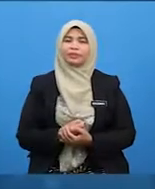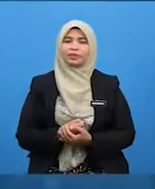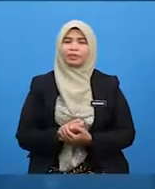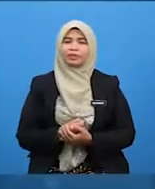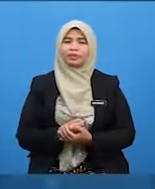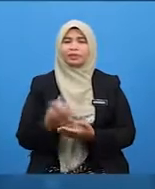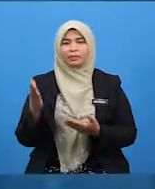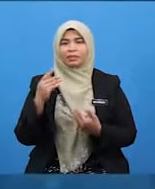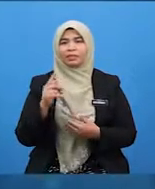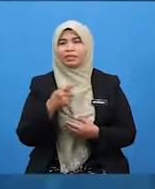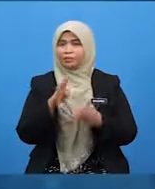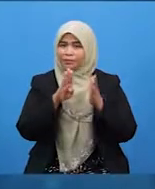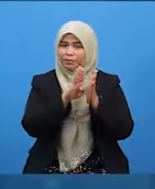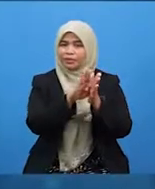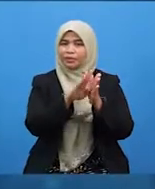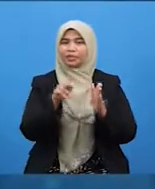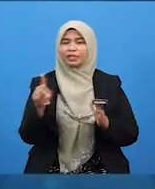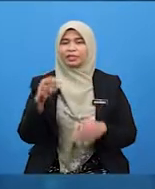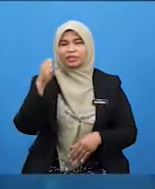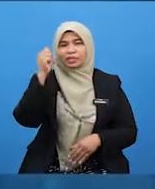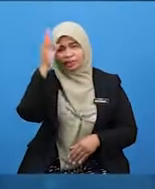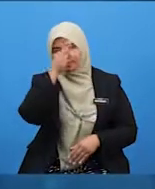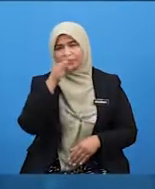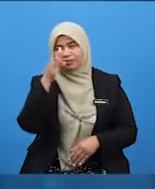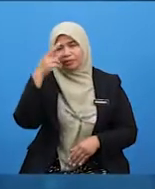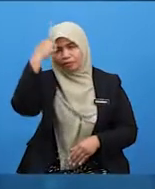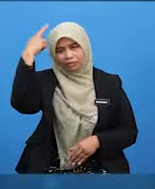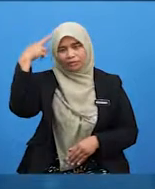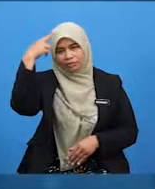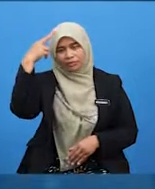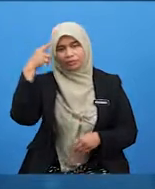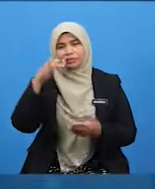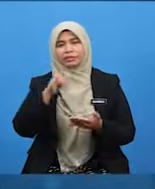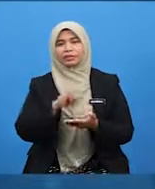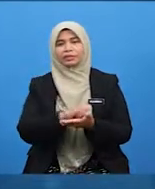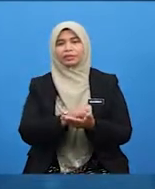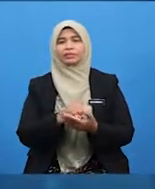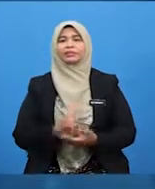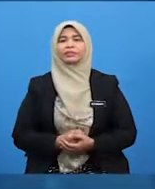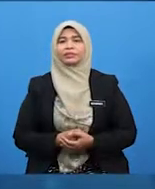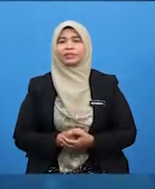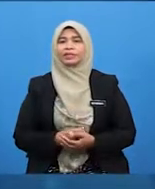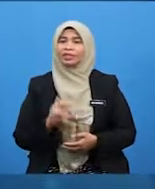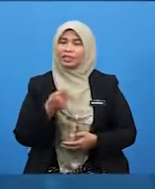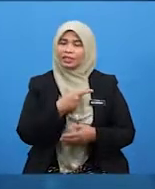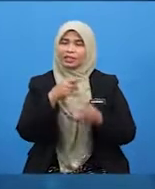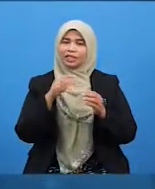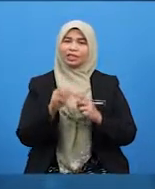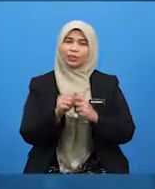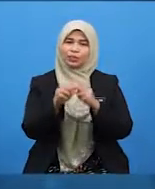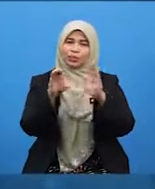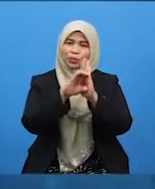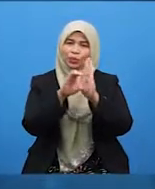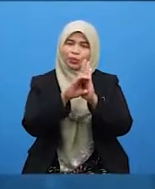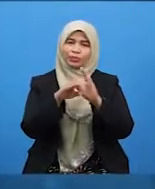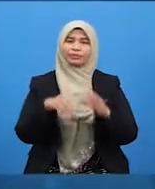Mari kita buktikan sifat penyayang Rasulullah itu kita contohi dalam kehidupan.